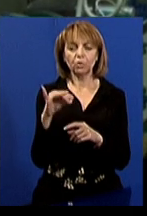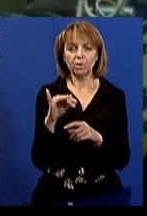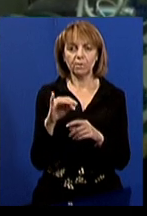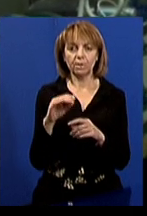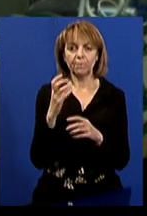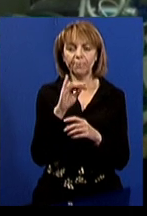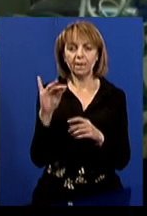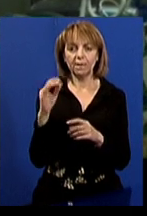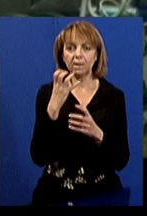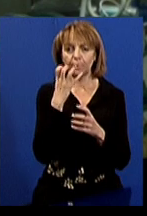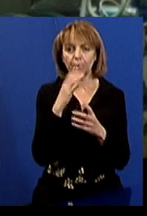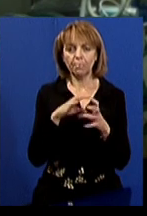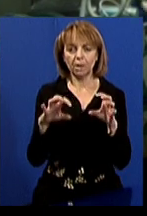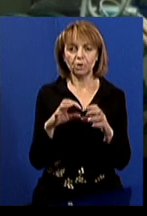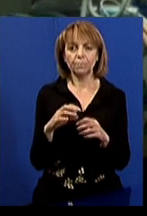тепломереж.